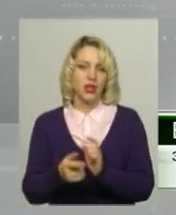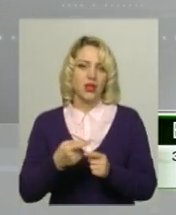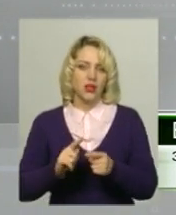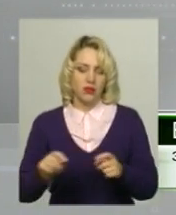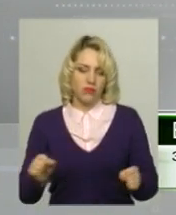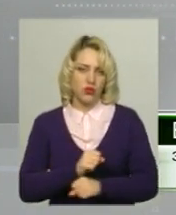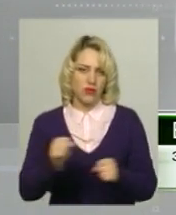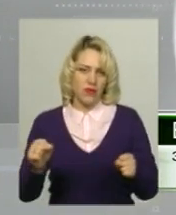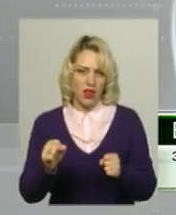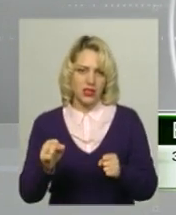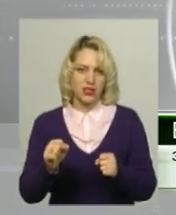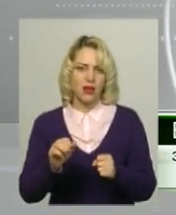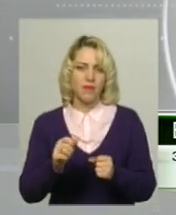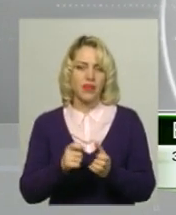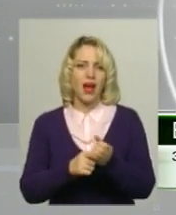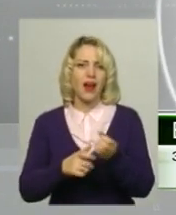граната в нього в руках.